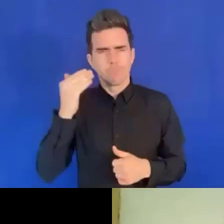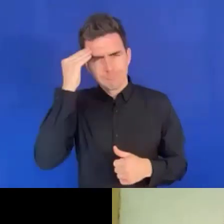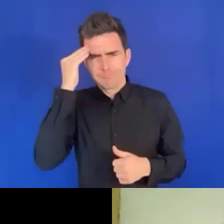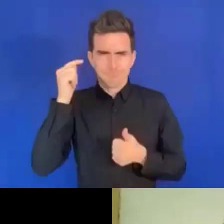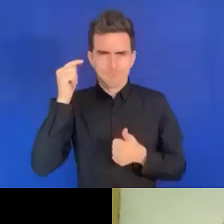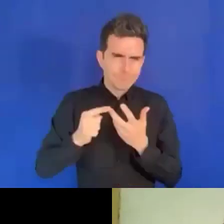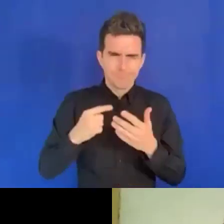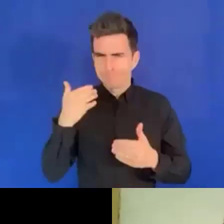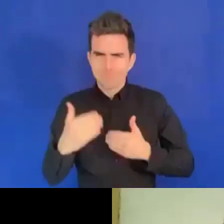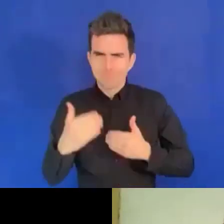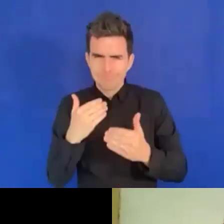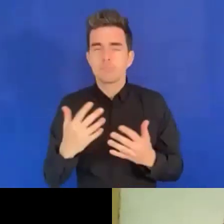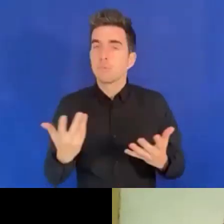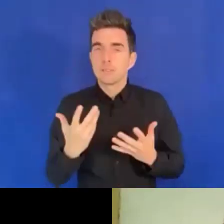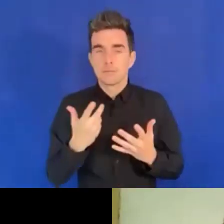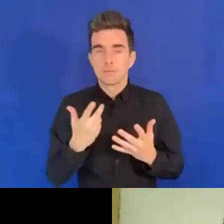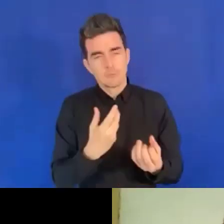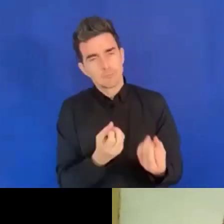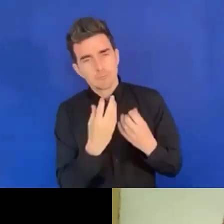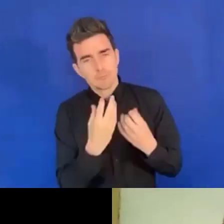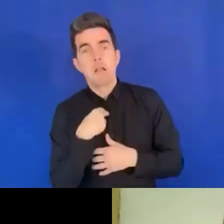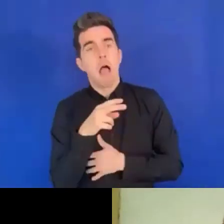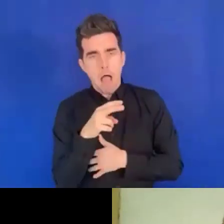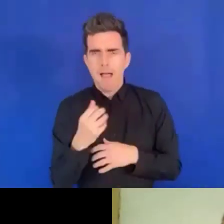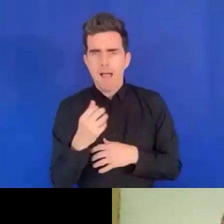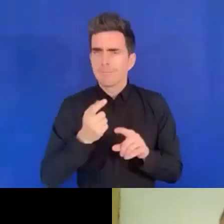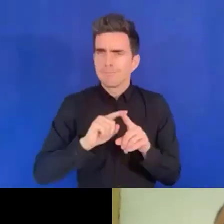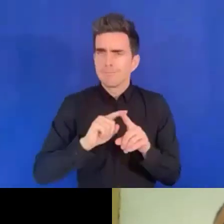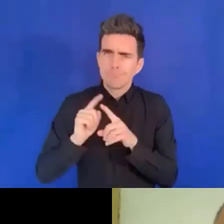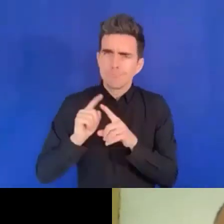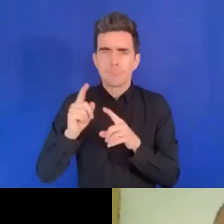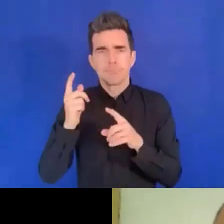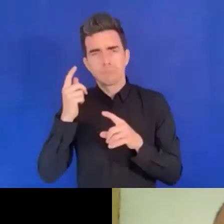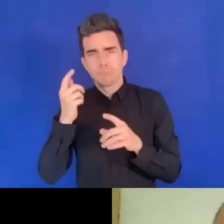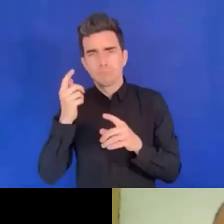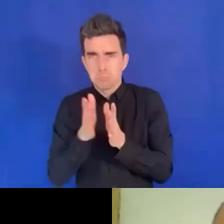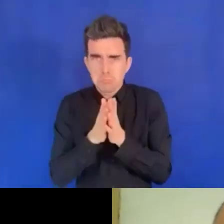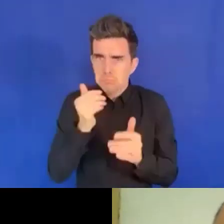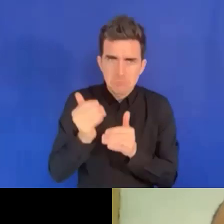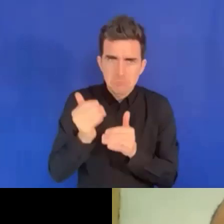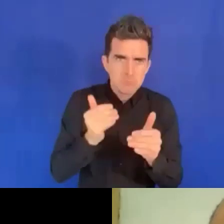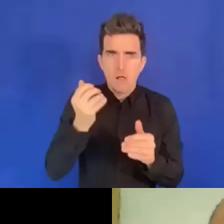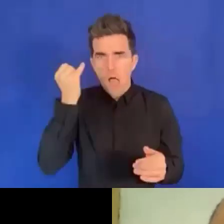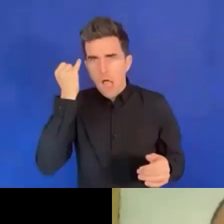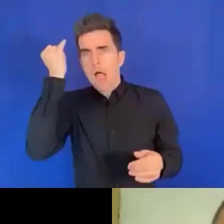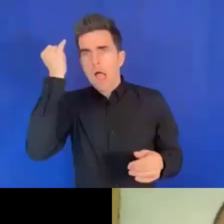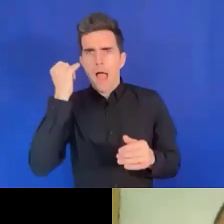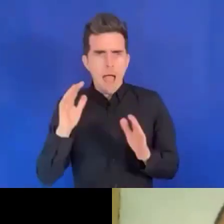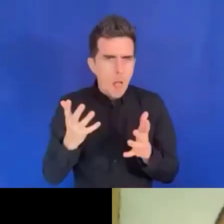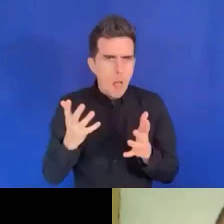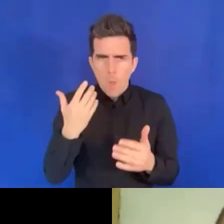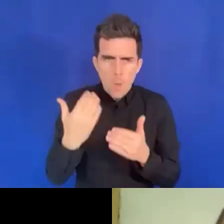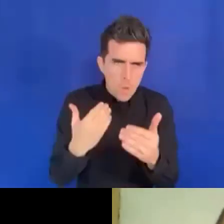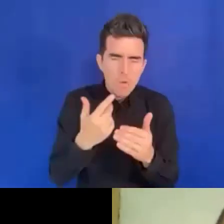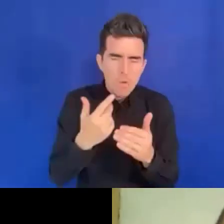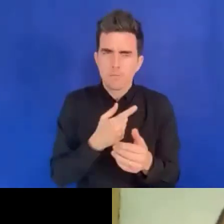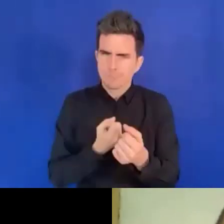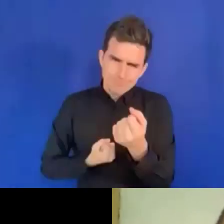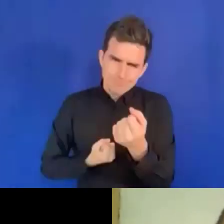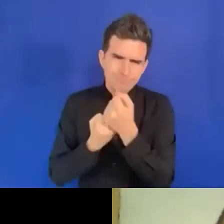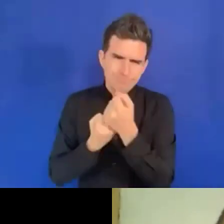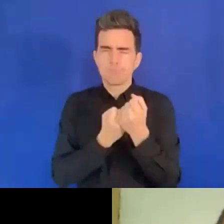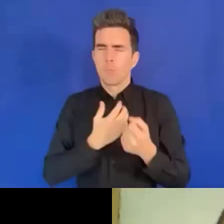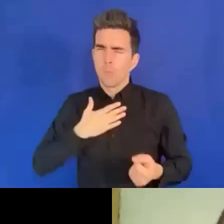demandé, ils ont des idées, des différentes idées. Ils travaillent avec le gouvernement local. Ça, ce sont mes deux